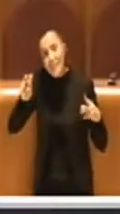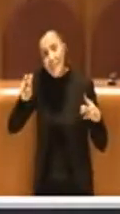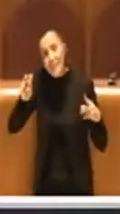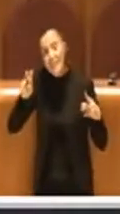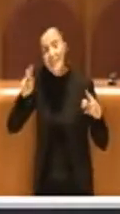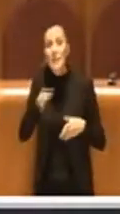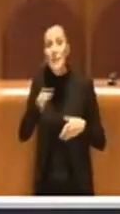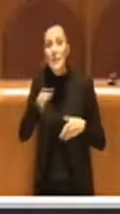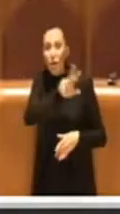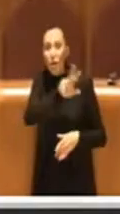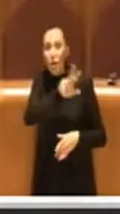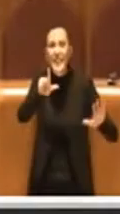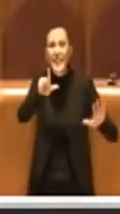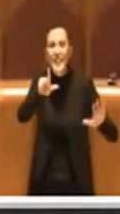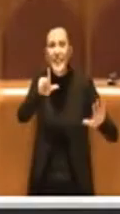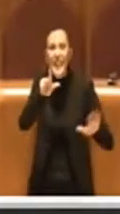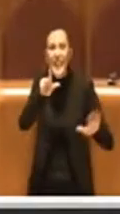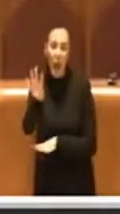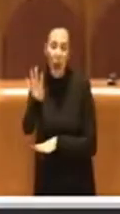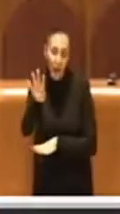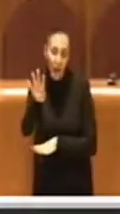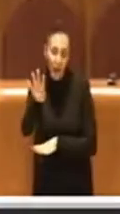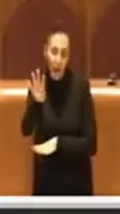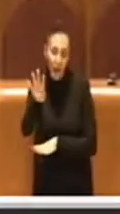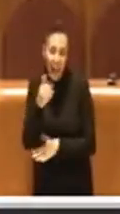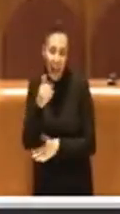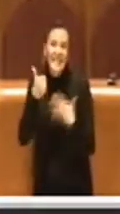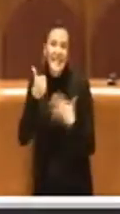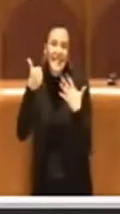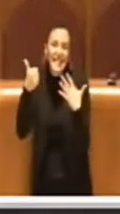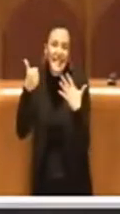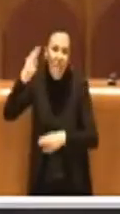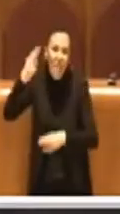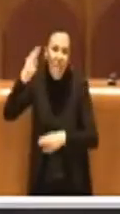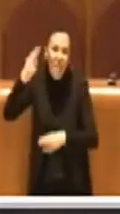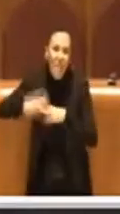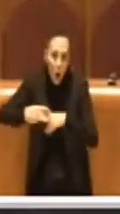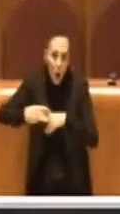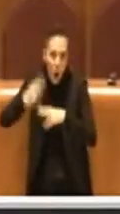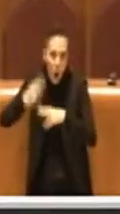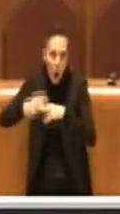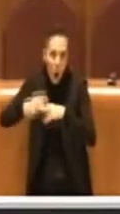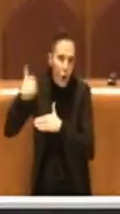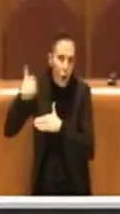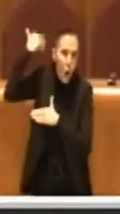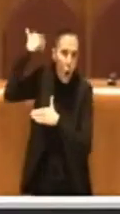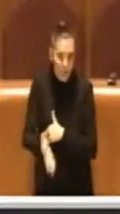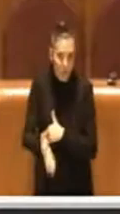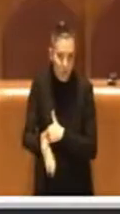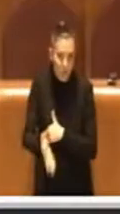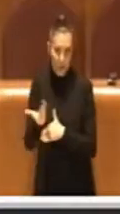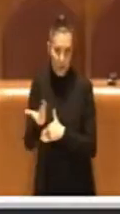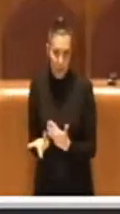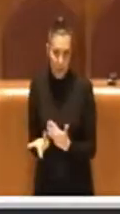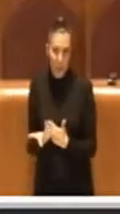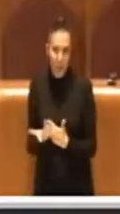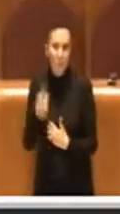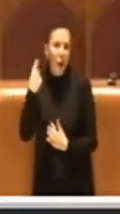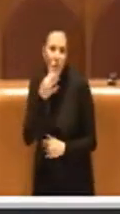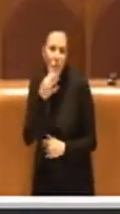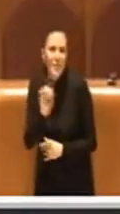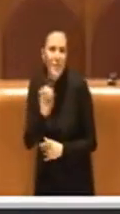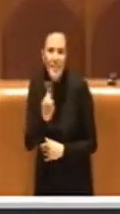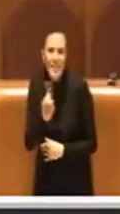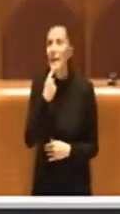abbiamo 374, quindi sei volte abbondanti il valore degli 8 anni precedenti. Ma questo non vuol dire chi è bravo, chi non è